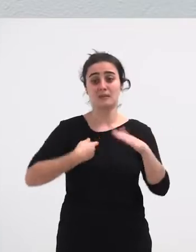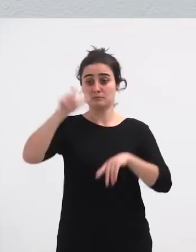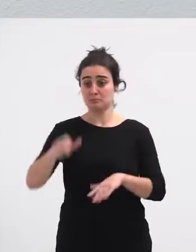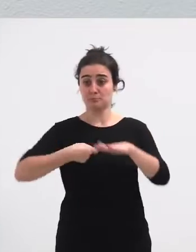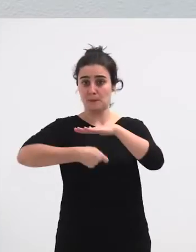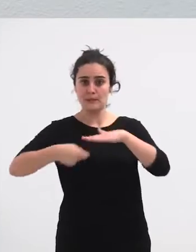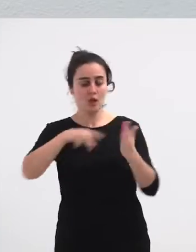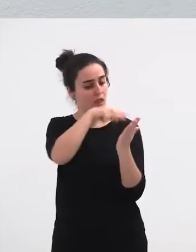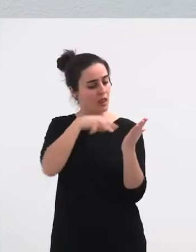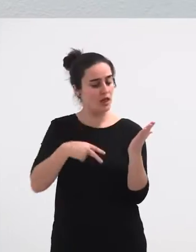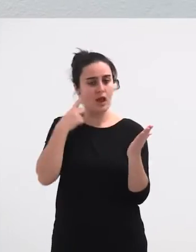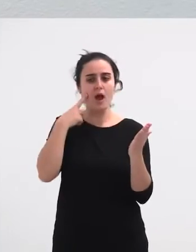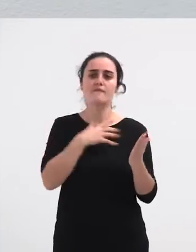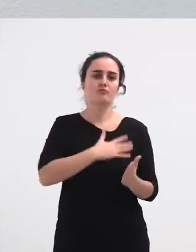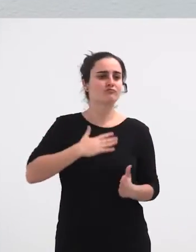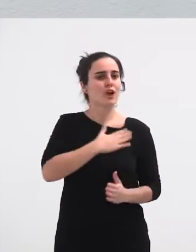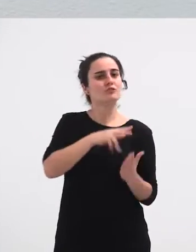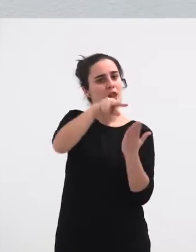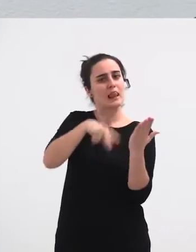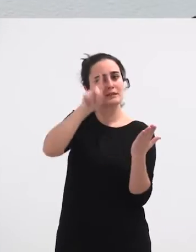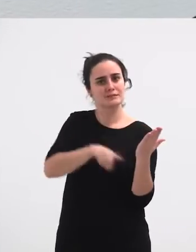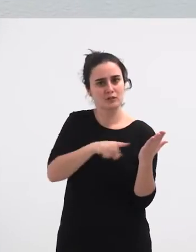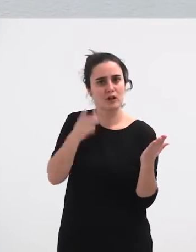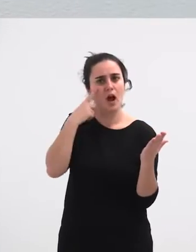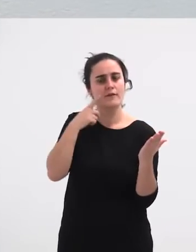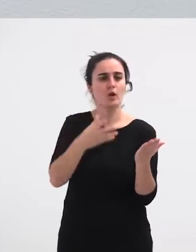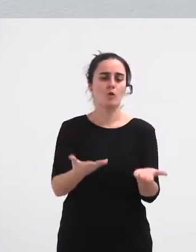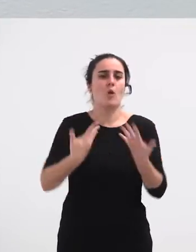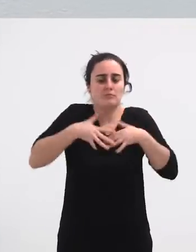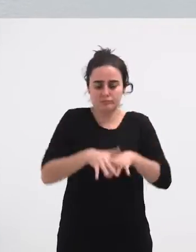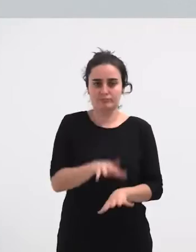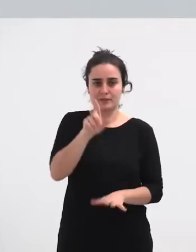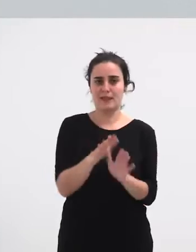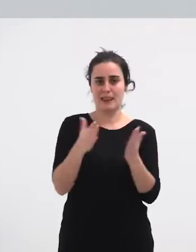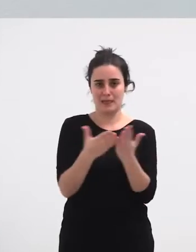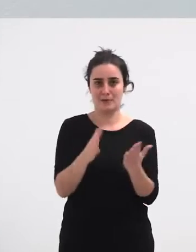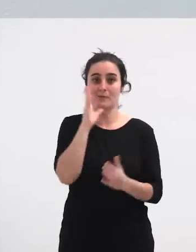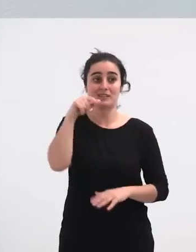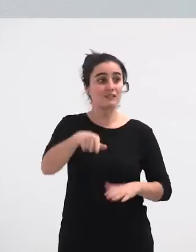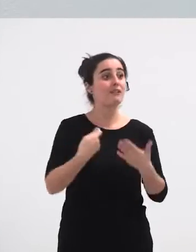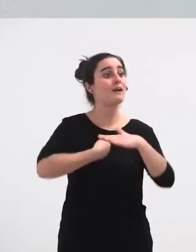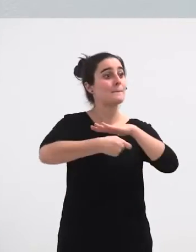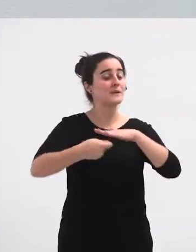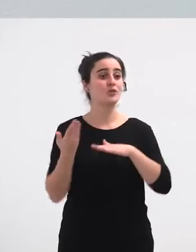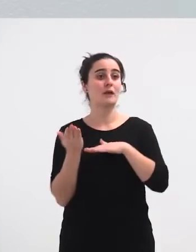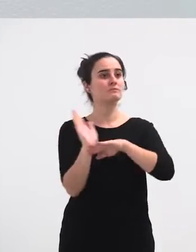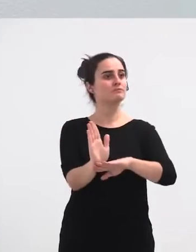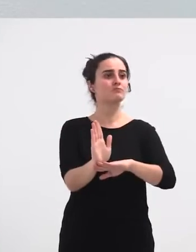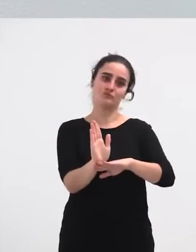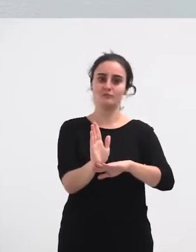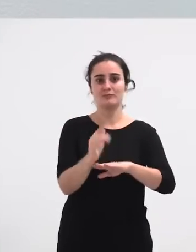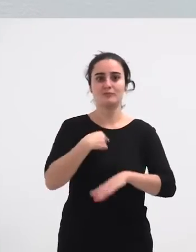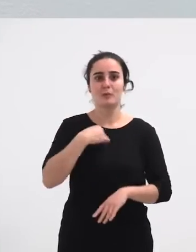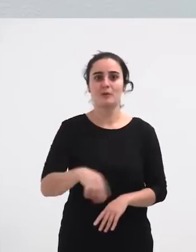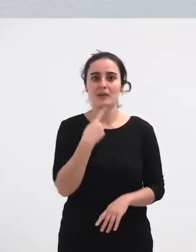Eta, guztora irakurtzea Eta bere egitea liburu hau ere Eta, jo, liburu hau, gasteizan orkestean Iretzat, bueno, esan ezakeen,